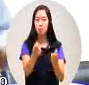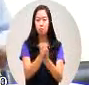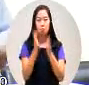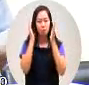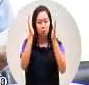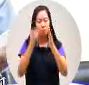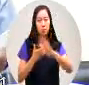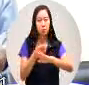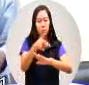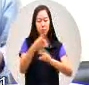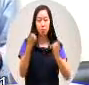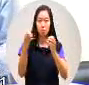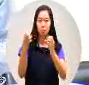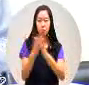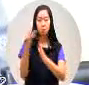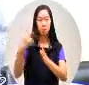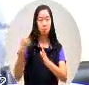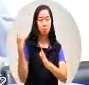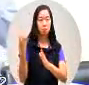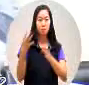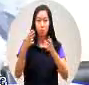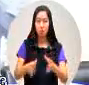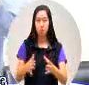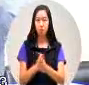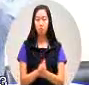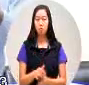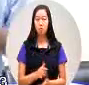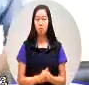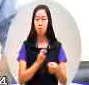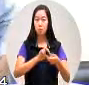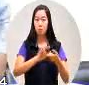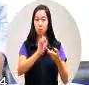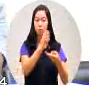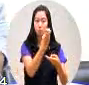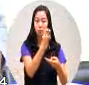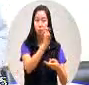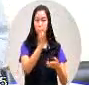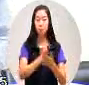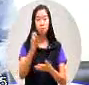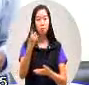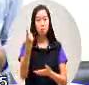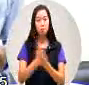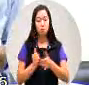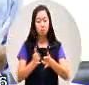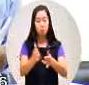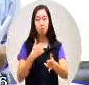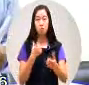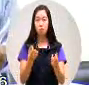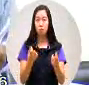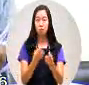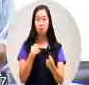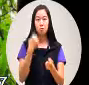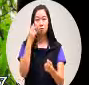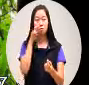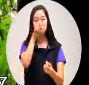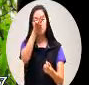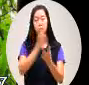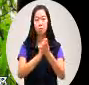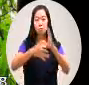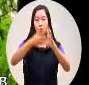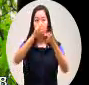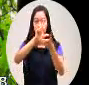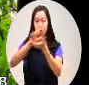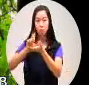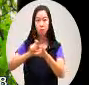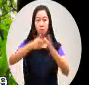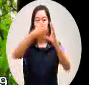探讨这个重建南横公路台二十线二十一线那么现在我们看一下这个图片我们